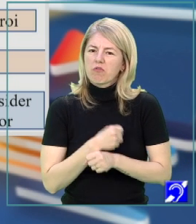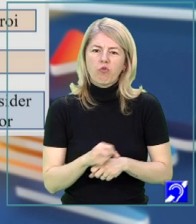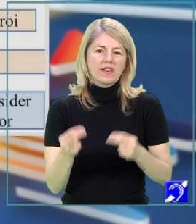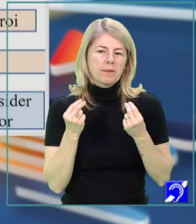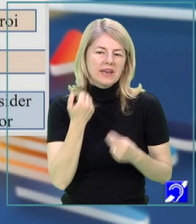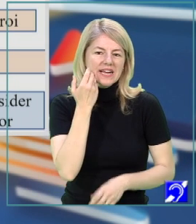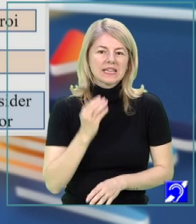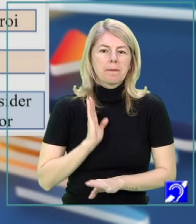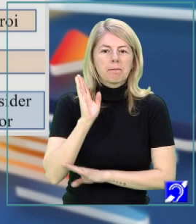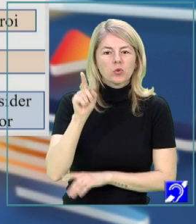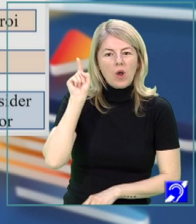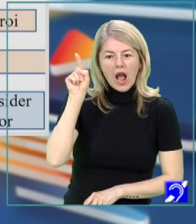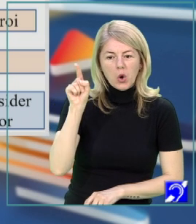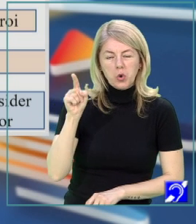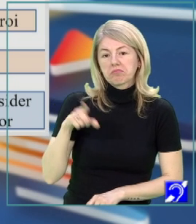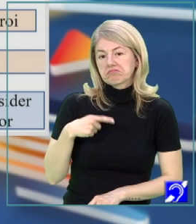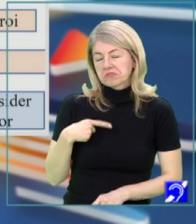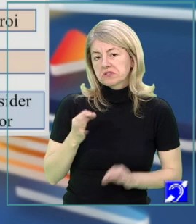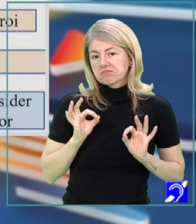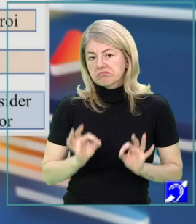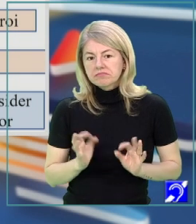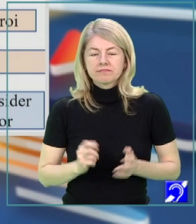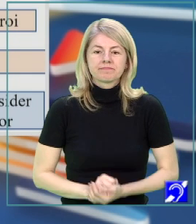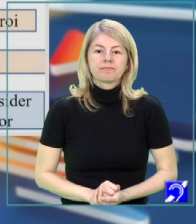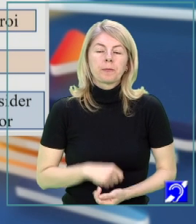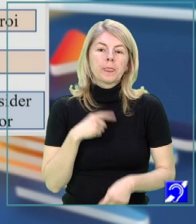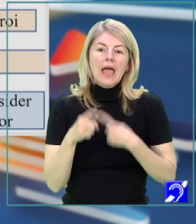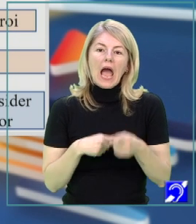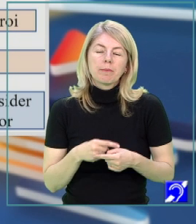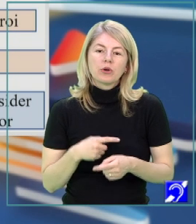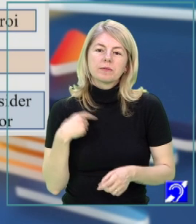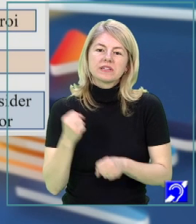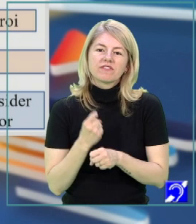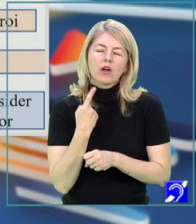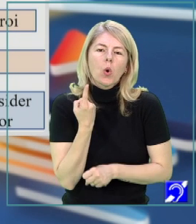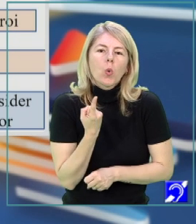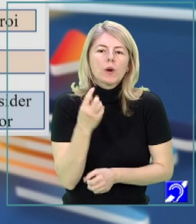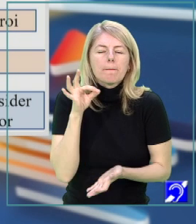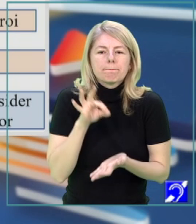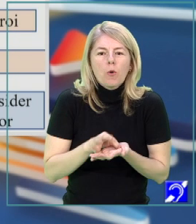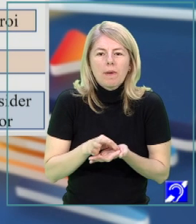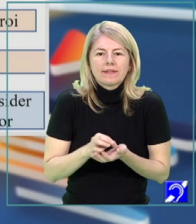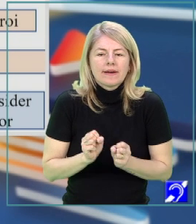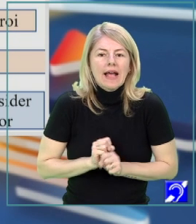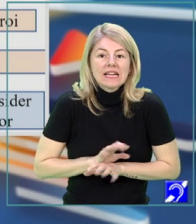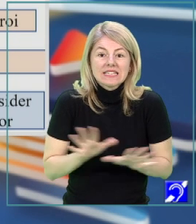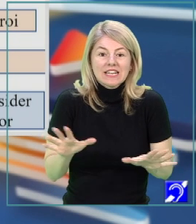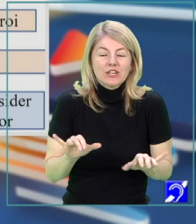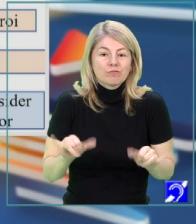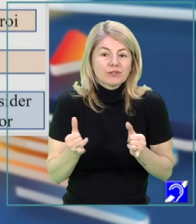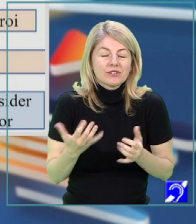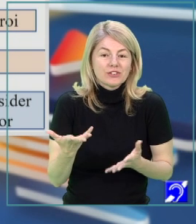bine când merg acolo. Ar fi expozițiunea, nu? Apoi, trebuie să creez o intrigă, un moment care să declanșeze